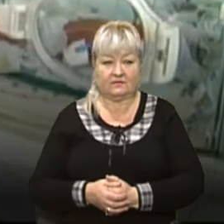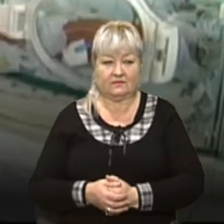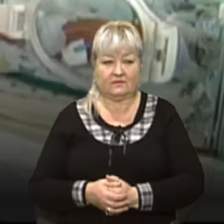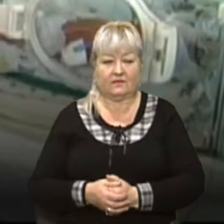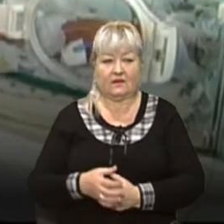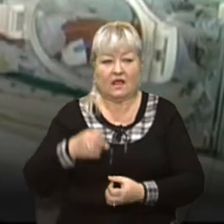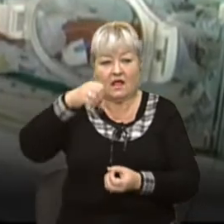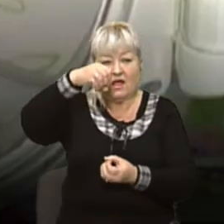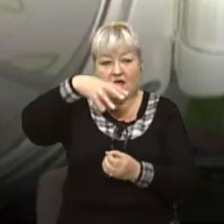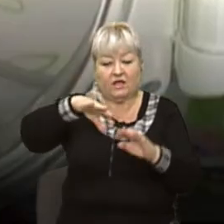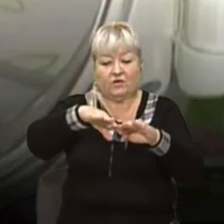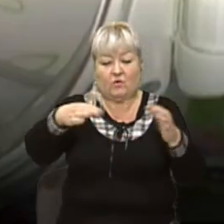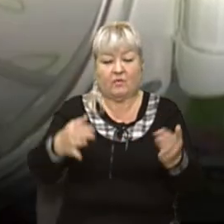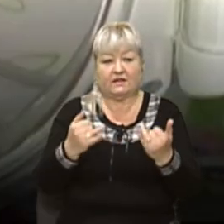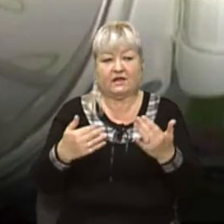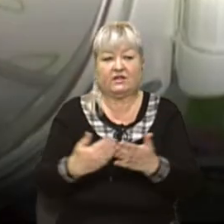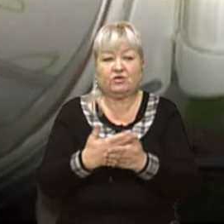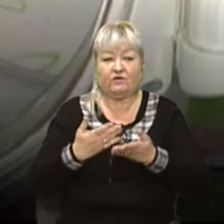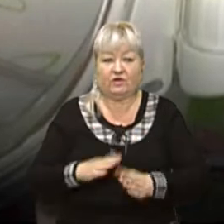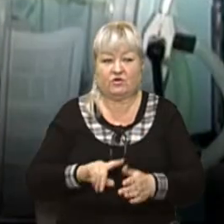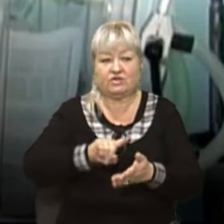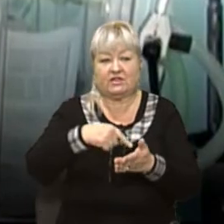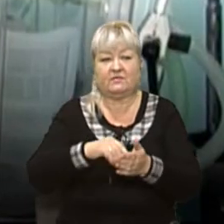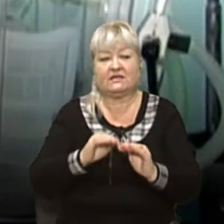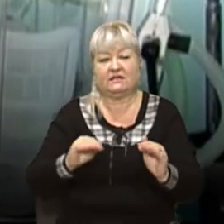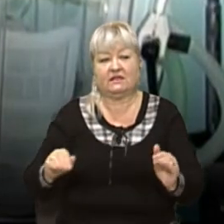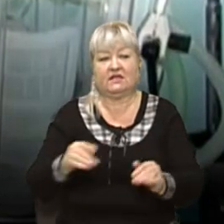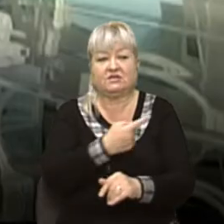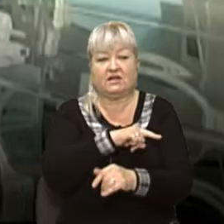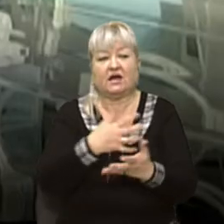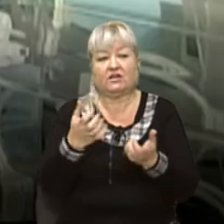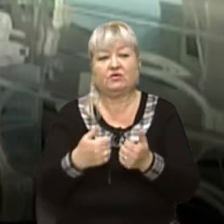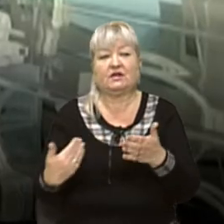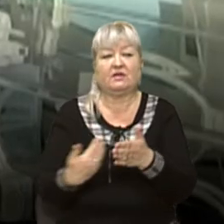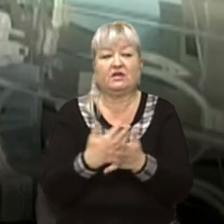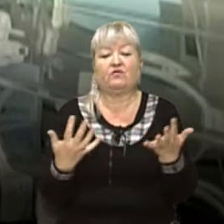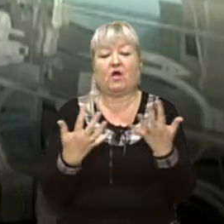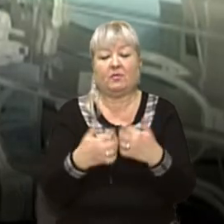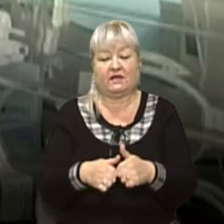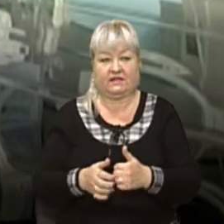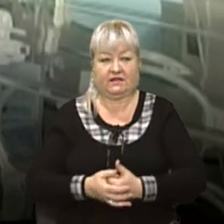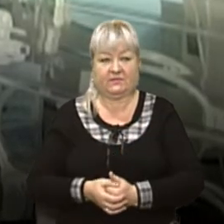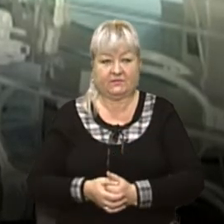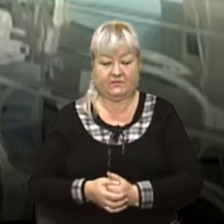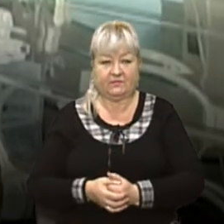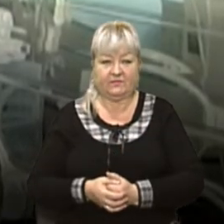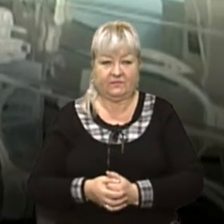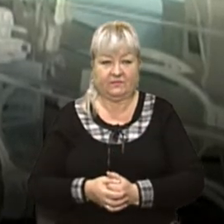Інкубатори для новонароджених. Міська дитяча лікарня отримала нове обладнання. Вони дозволяють їм мати